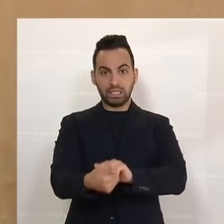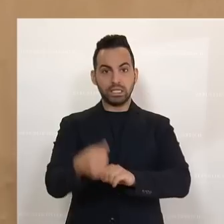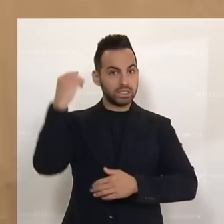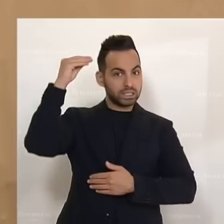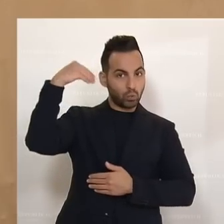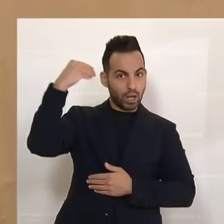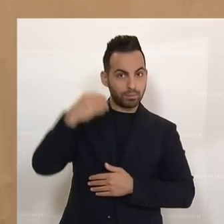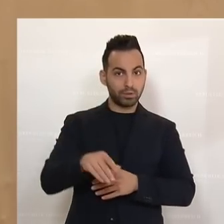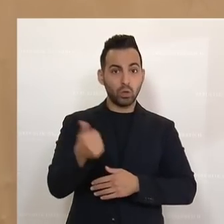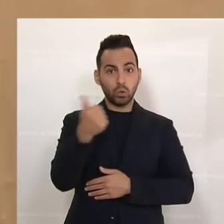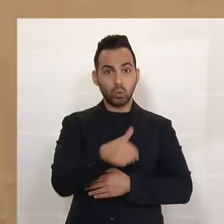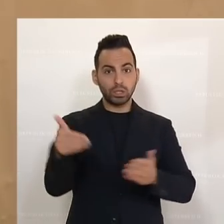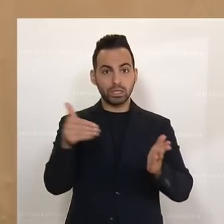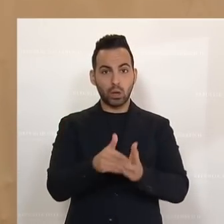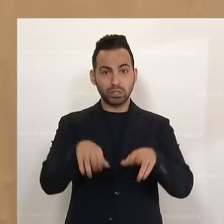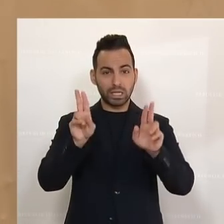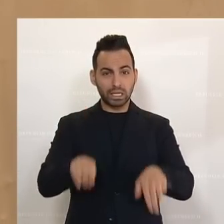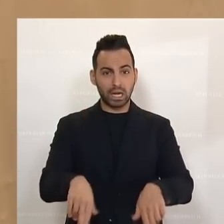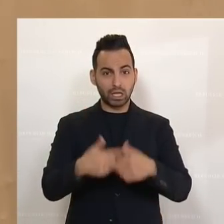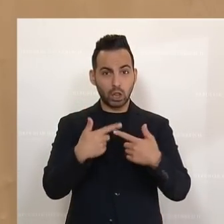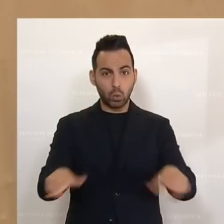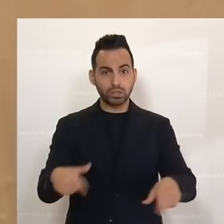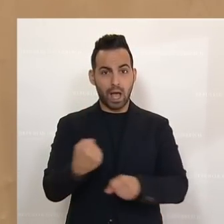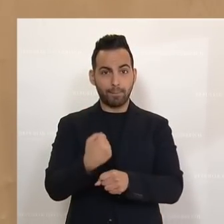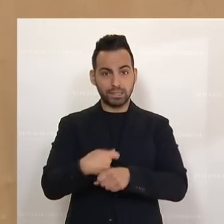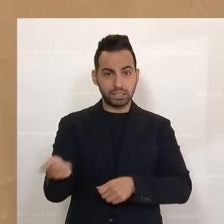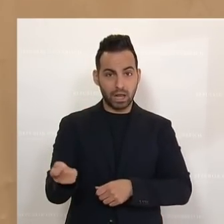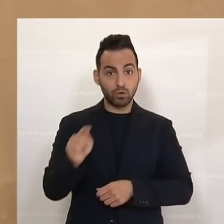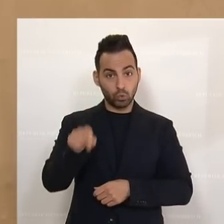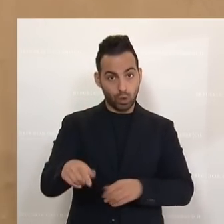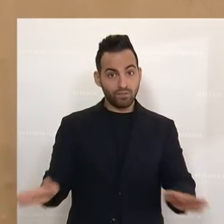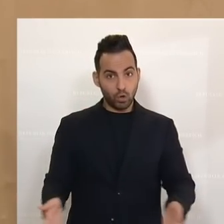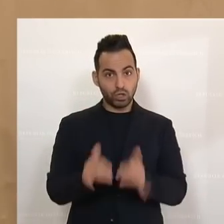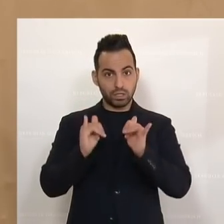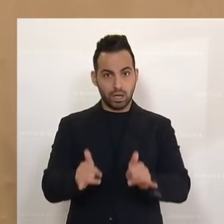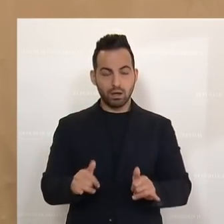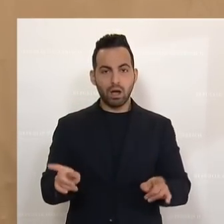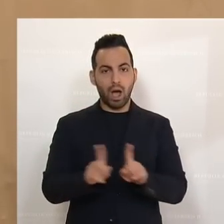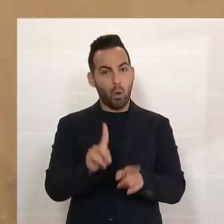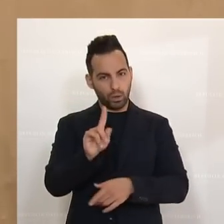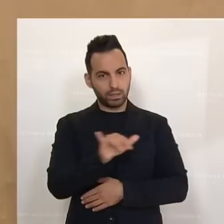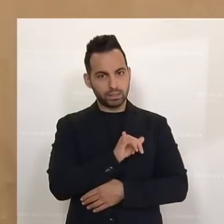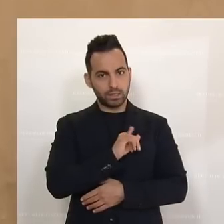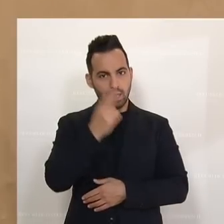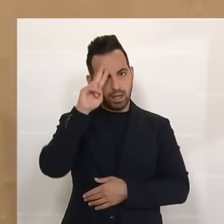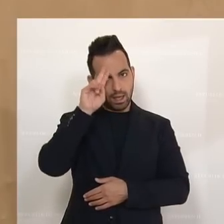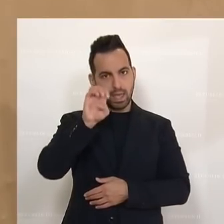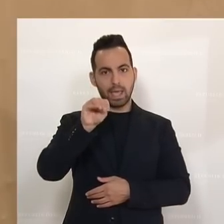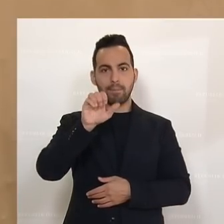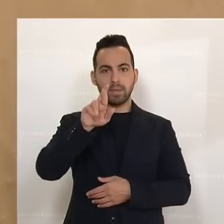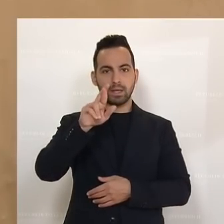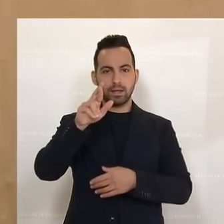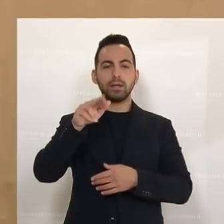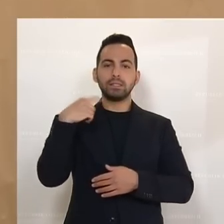führt, Hunderttausende, wirklich völlig rechtlose Arbeitssklaven. Und, was auch interessant ist, der Herr Emir, ihr guter